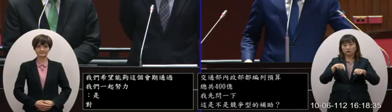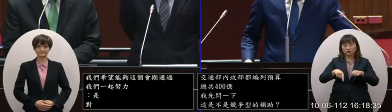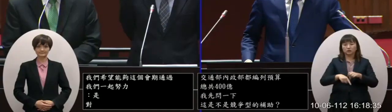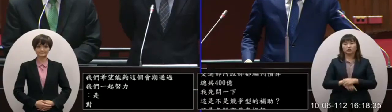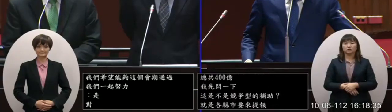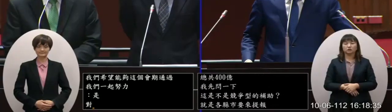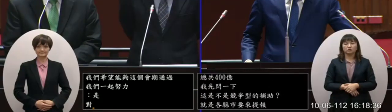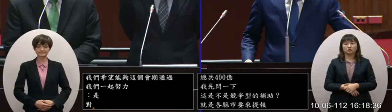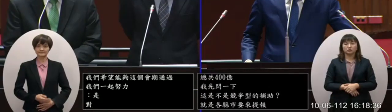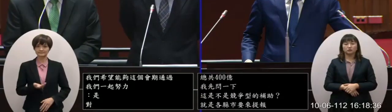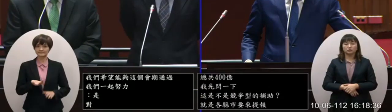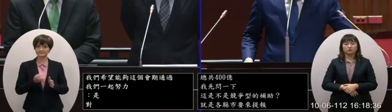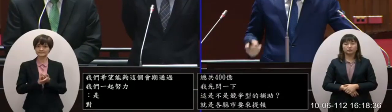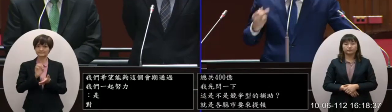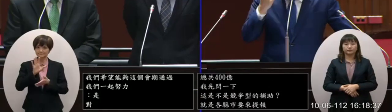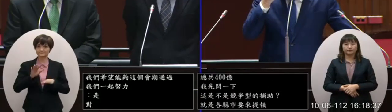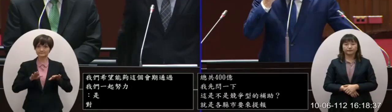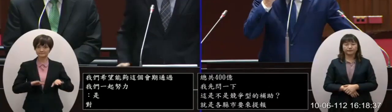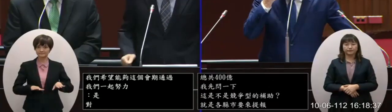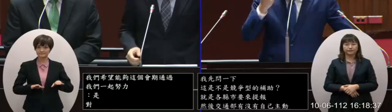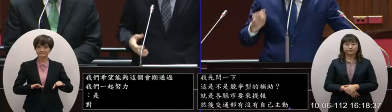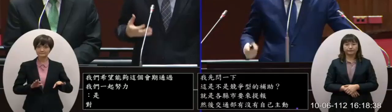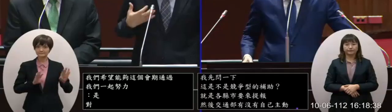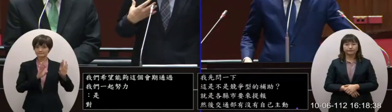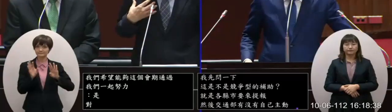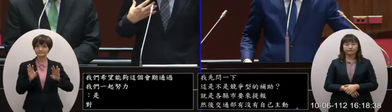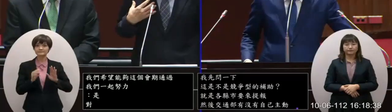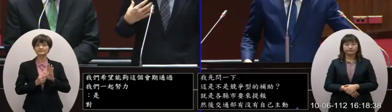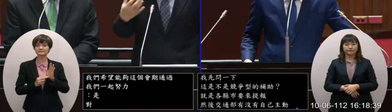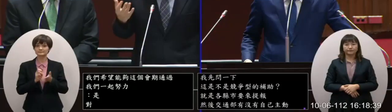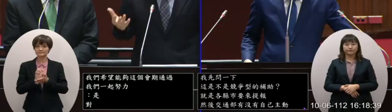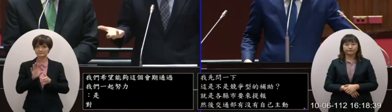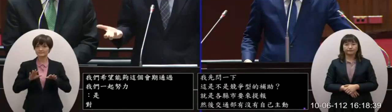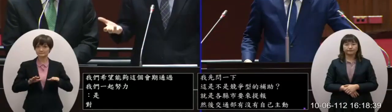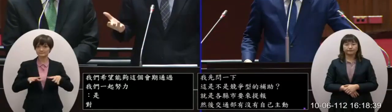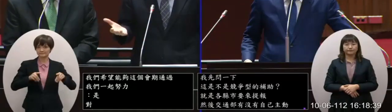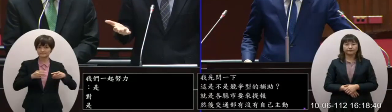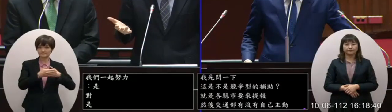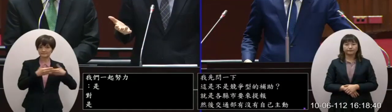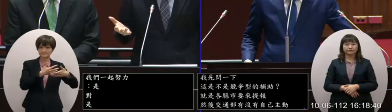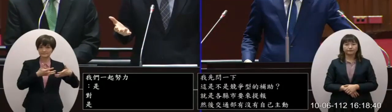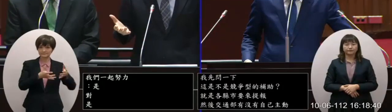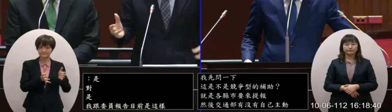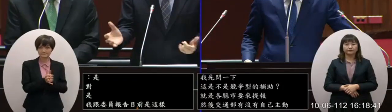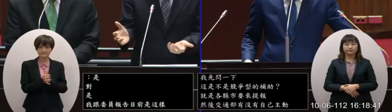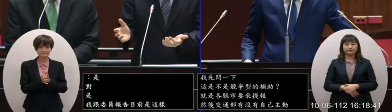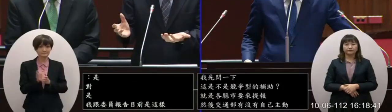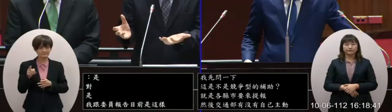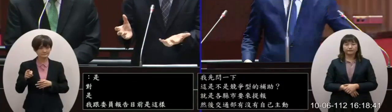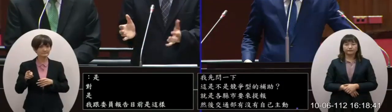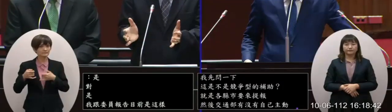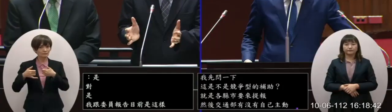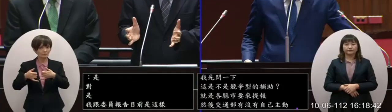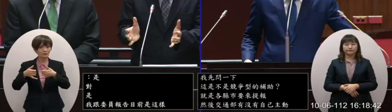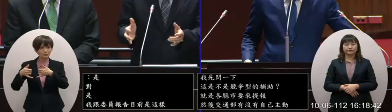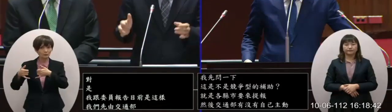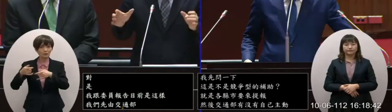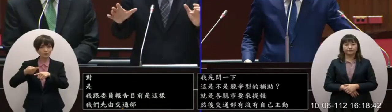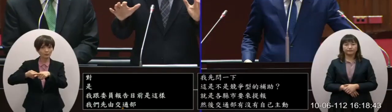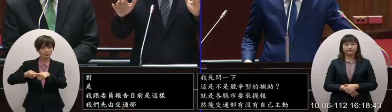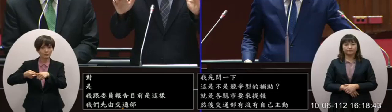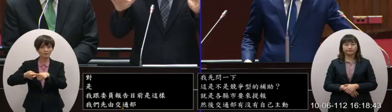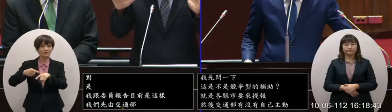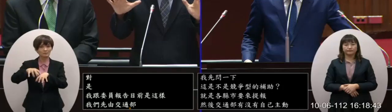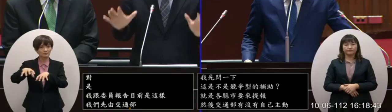計劃目前是這樣齁我們先由交通部按照依照四路路口